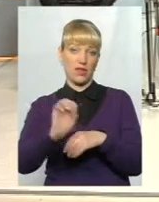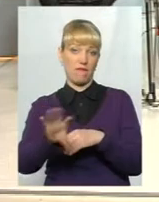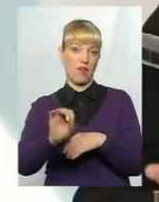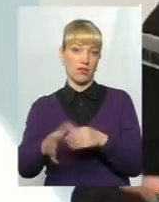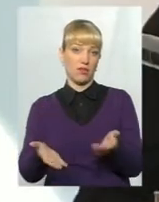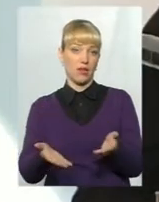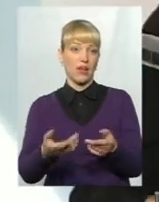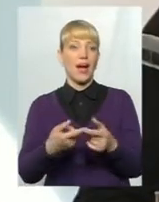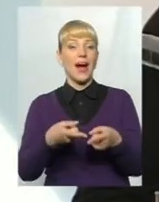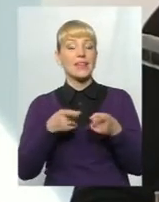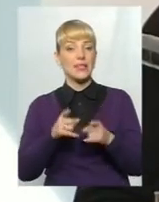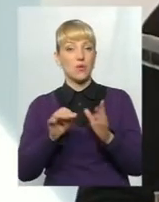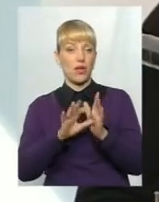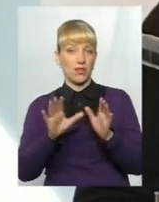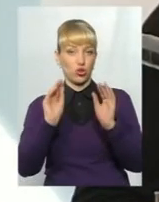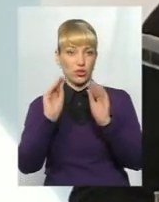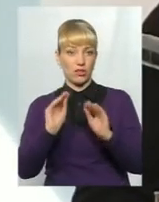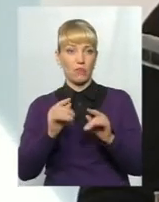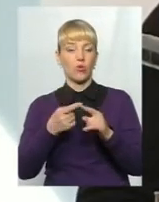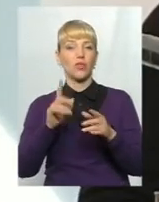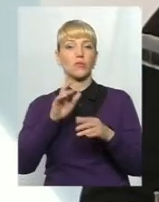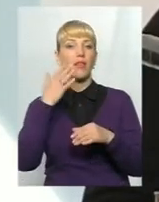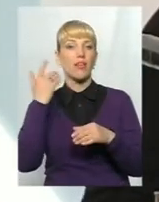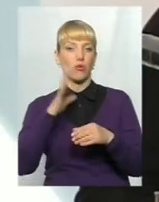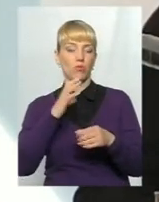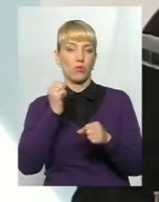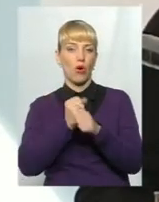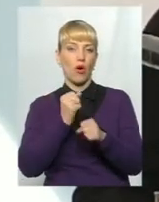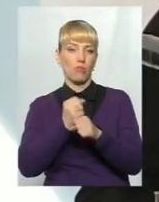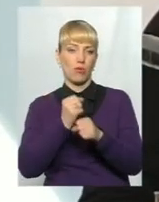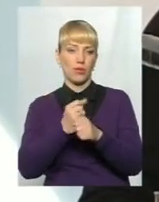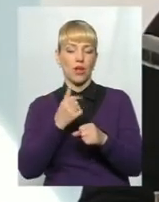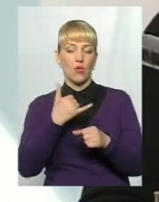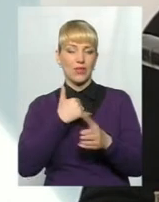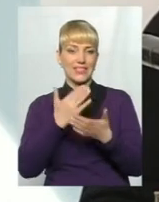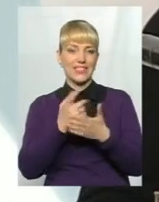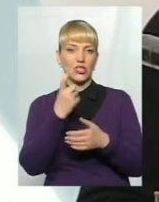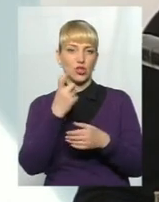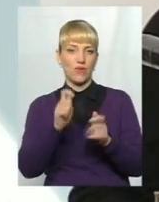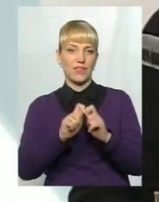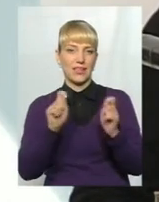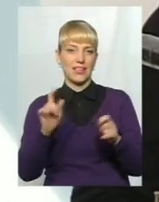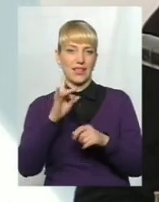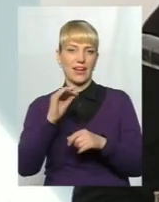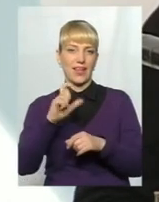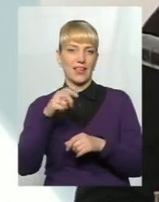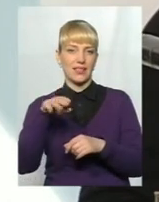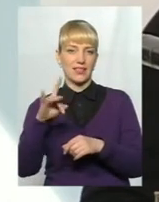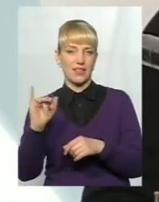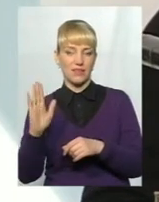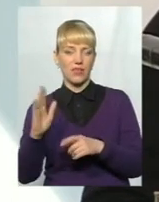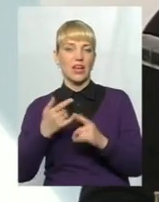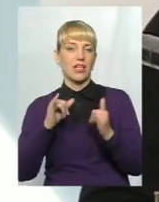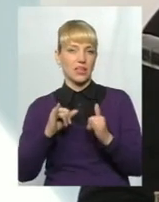Насправді, електронна декларація задумувалась для того, щоб її було легко обробити. У нас більше ста відкритих реєстрів. І я думаю, що у нас в